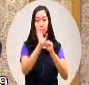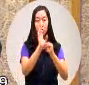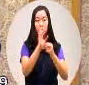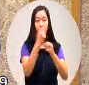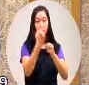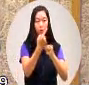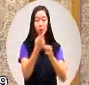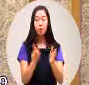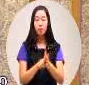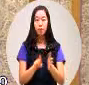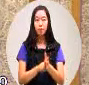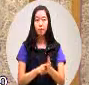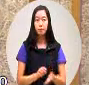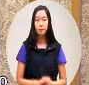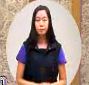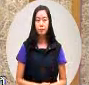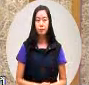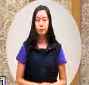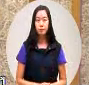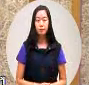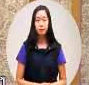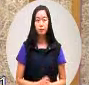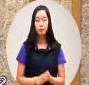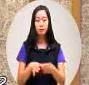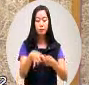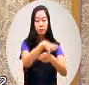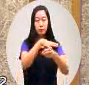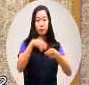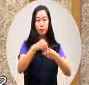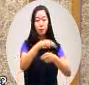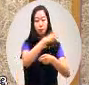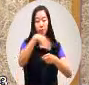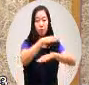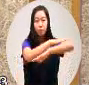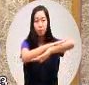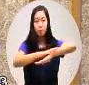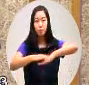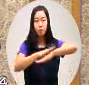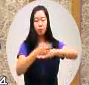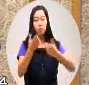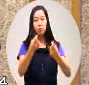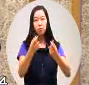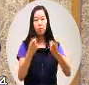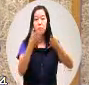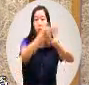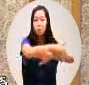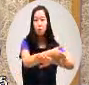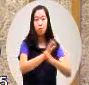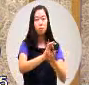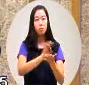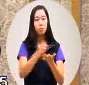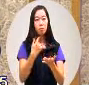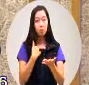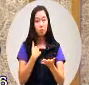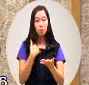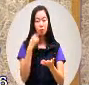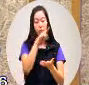时候就是各全国各三波地都有一些超限利用的情形所以